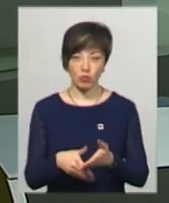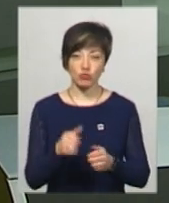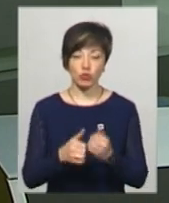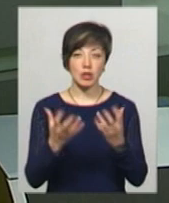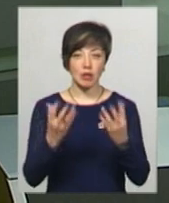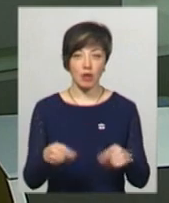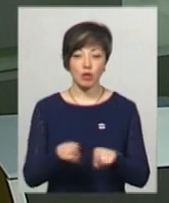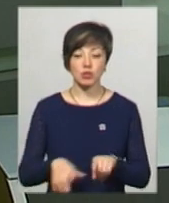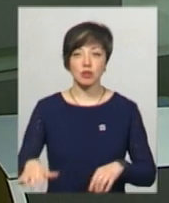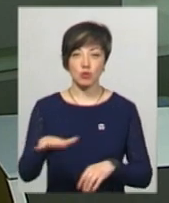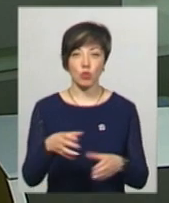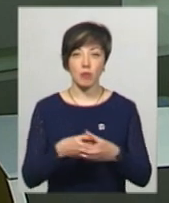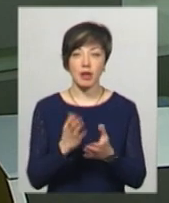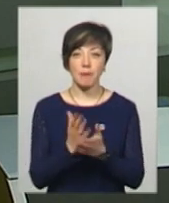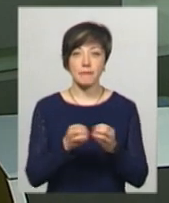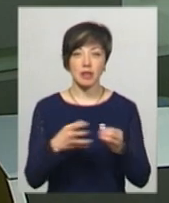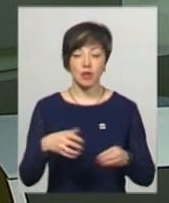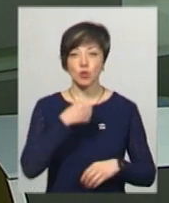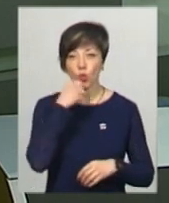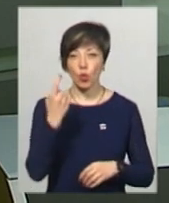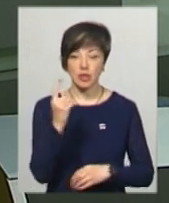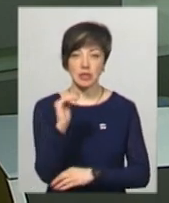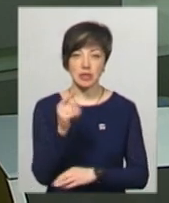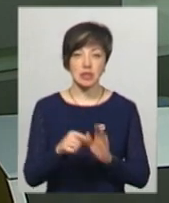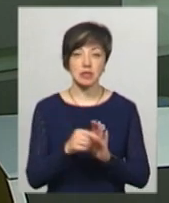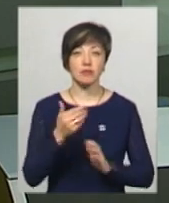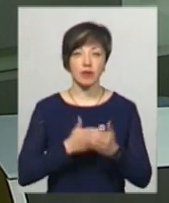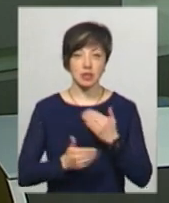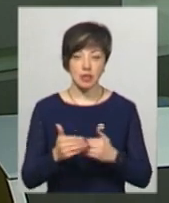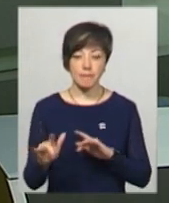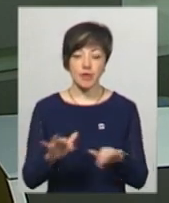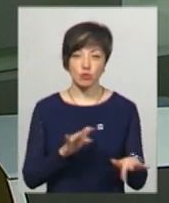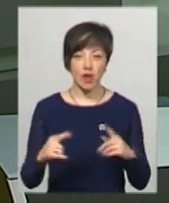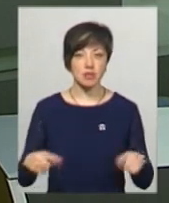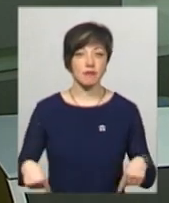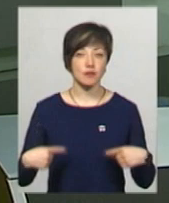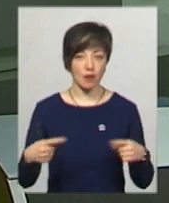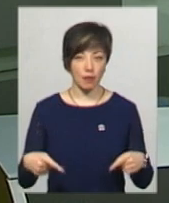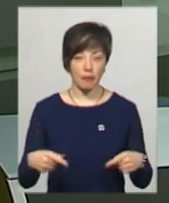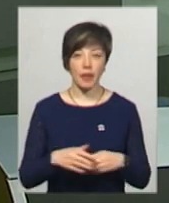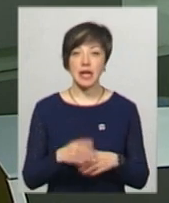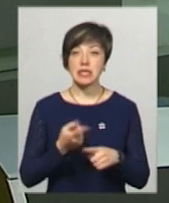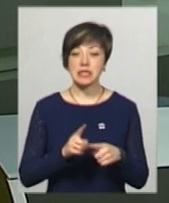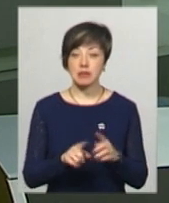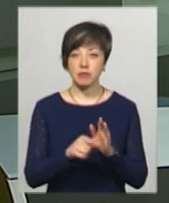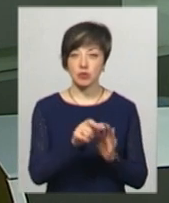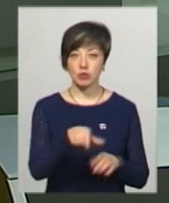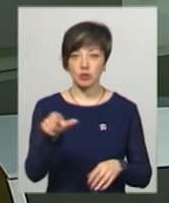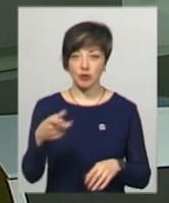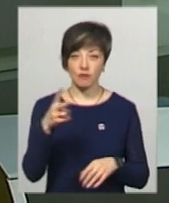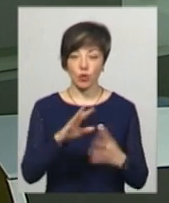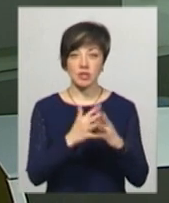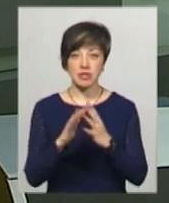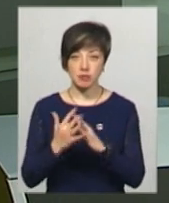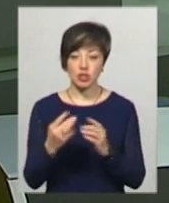А також на території громади є 15 дорослих та одна дитина з інвалідністю, які пересуваються на візках. Із цими жителями двох сіл